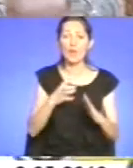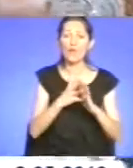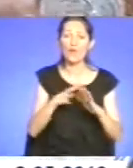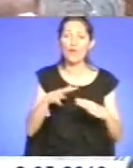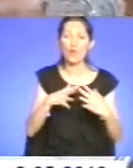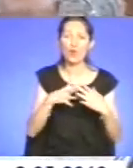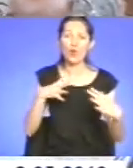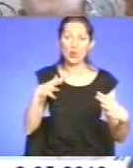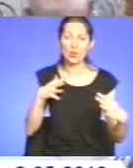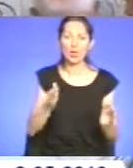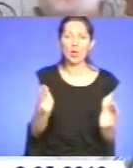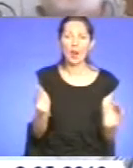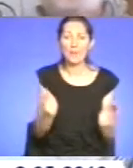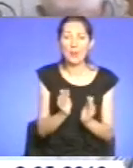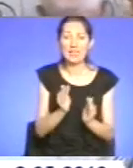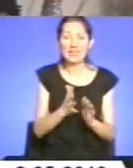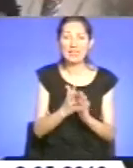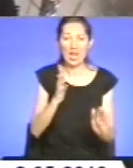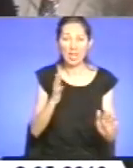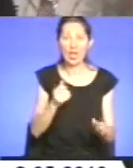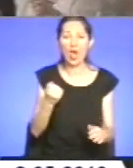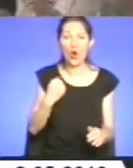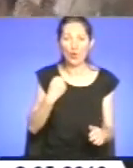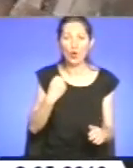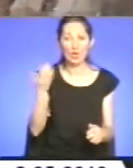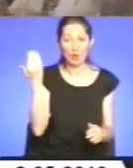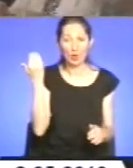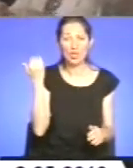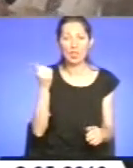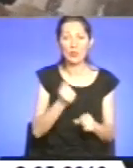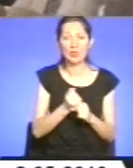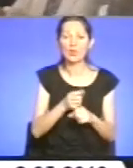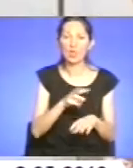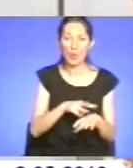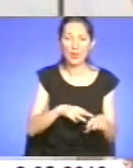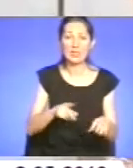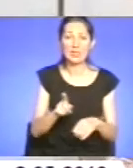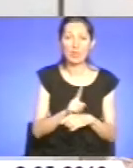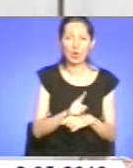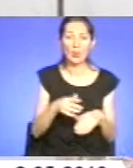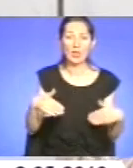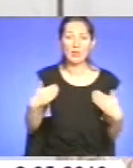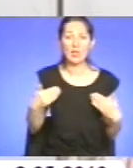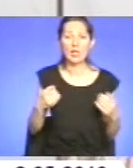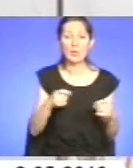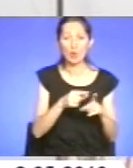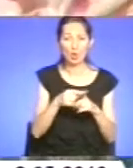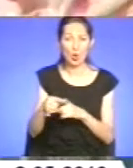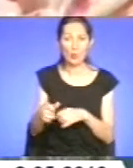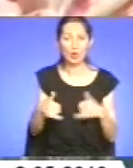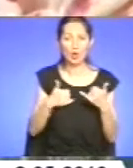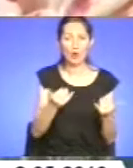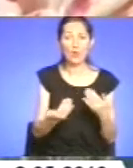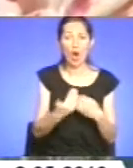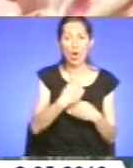Порічили ряди і воїнів колишніх співробітників органів внутрішніх справ Тернопільщини. З вітальним словом до шановних гостей звернулися